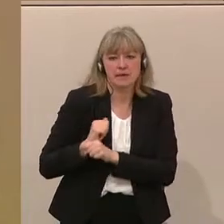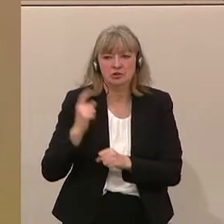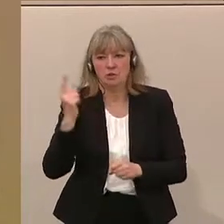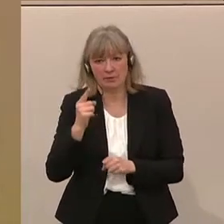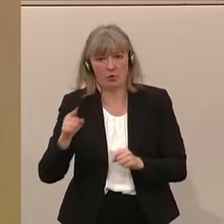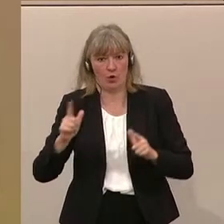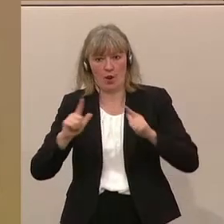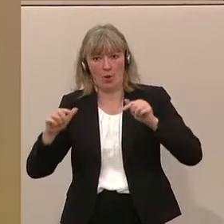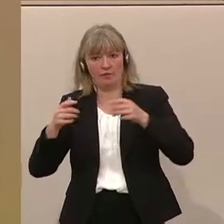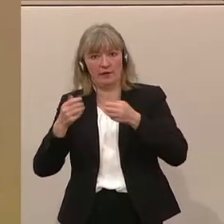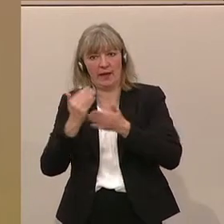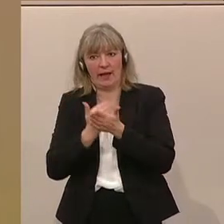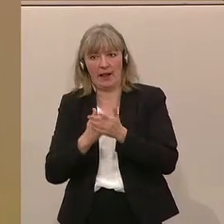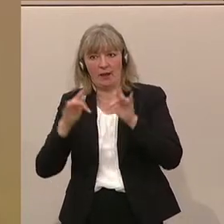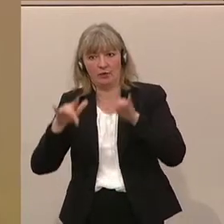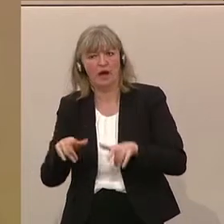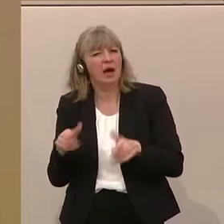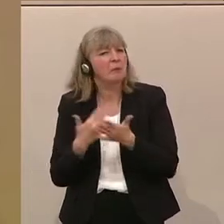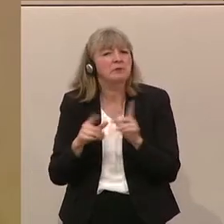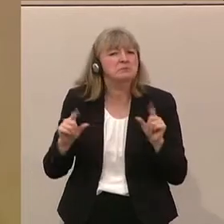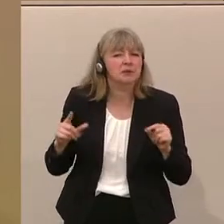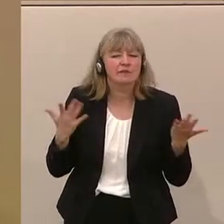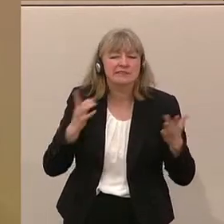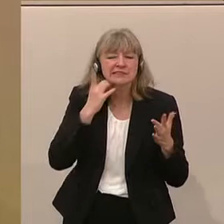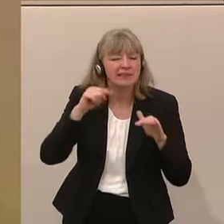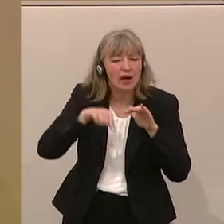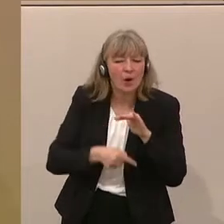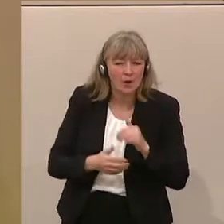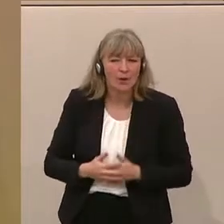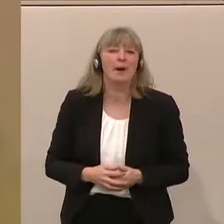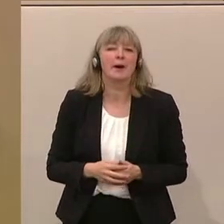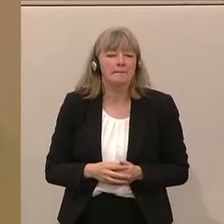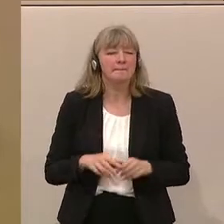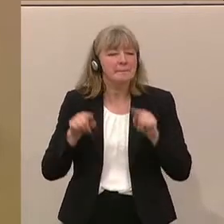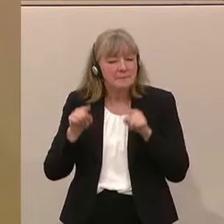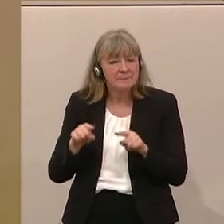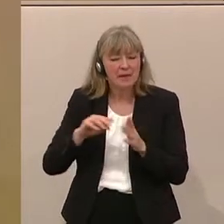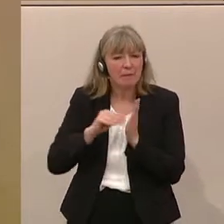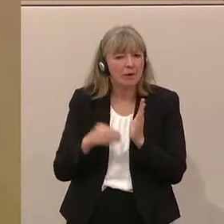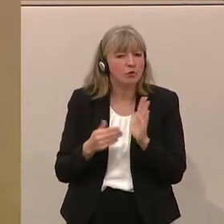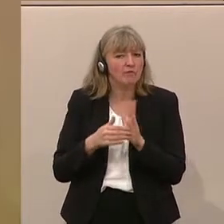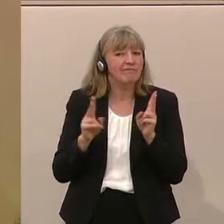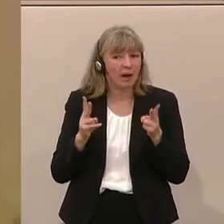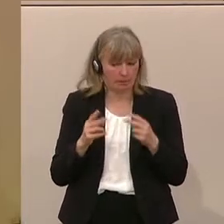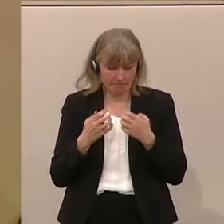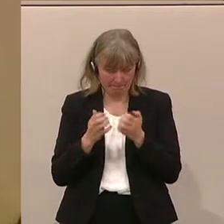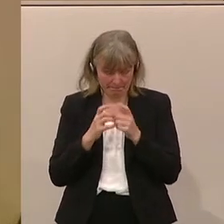Luft geregelt. Was bedeutet das? Vor allem im Detail. Und warum ist auch dieses Abkommen notwendig?